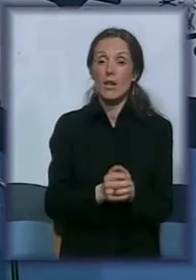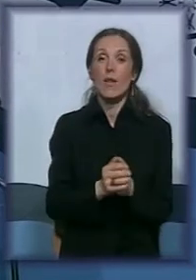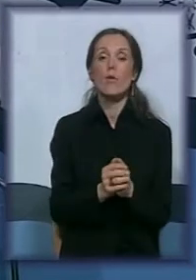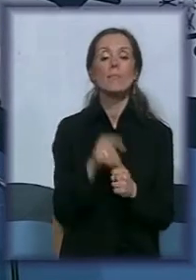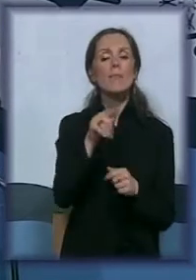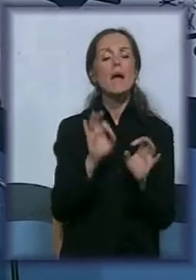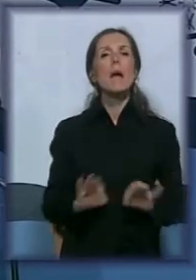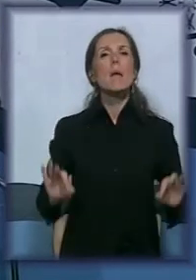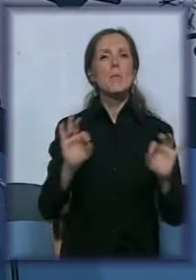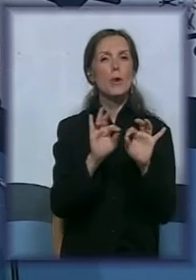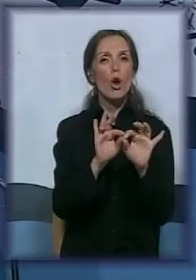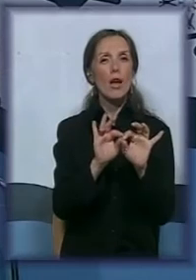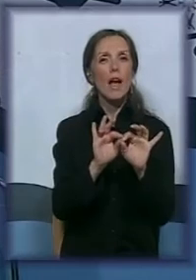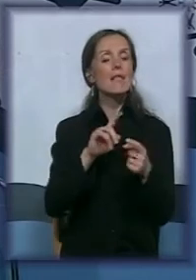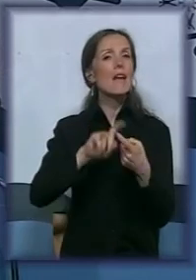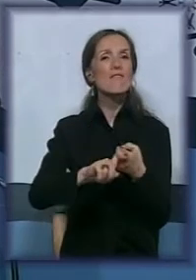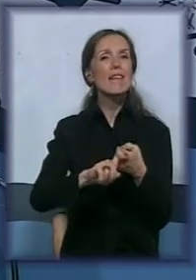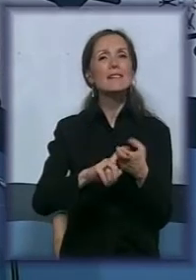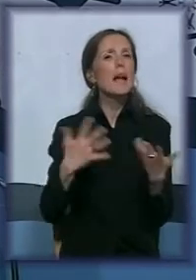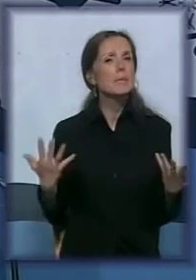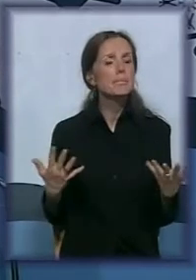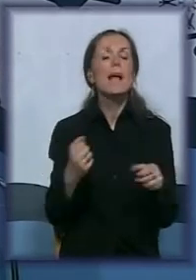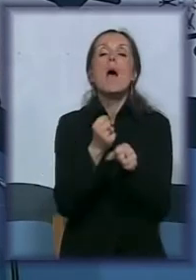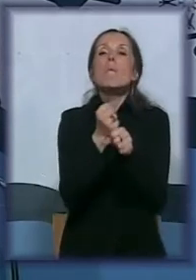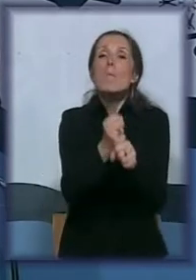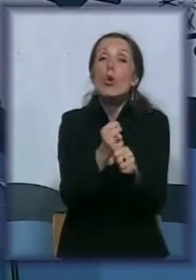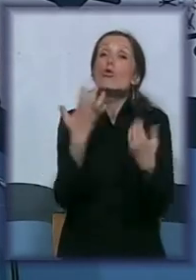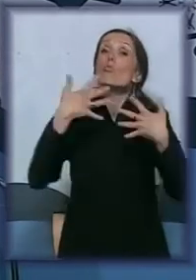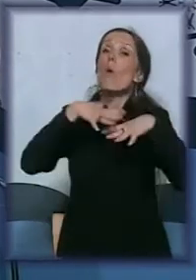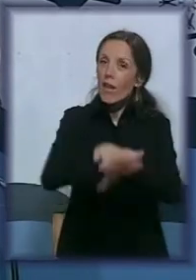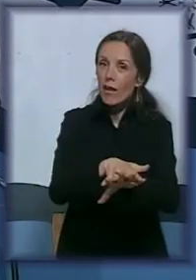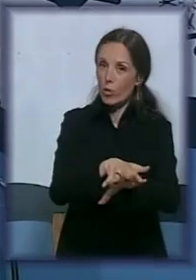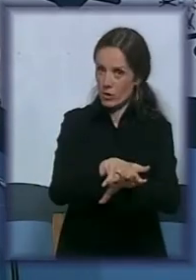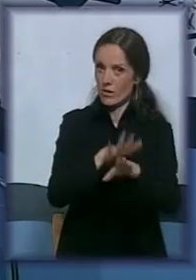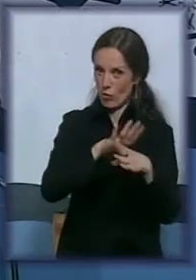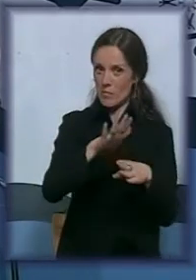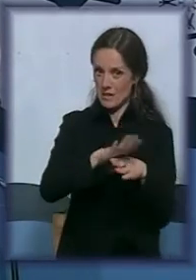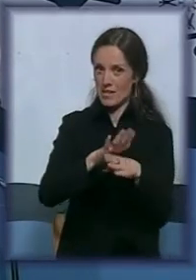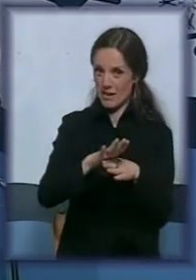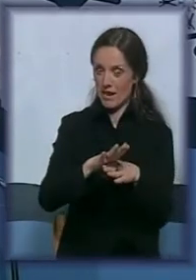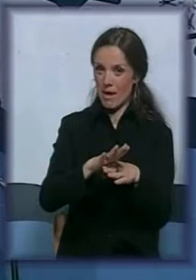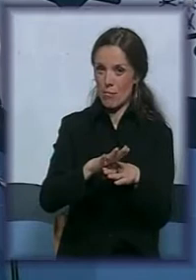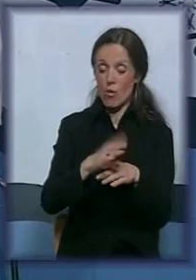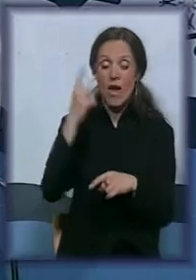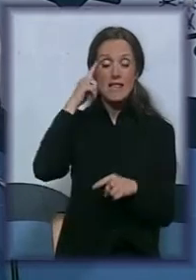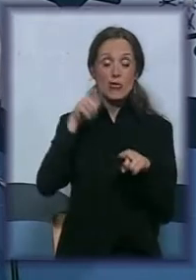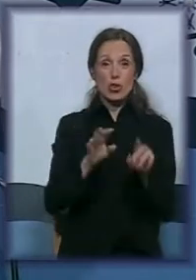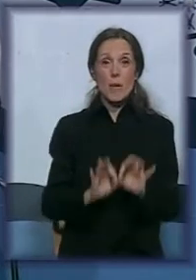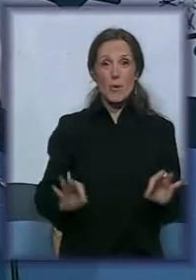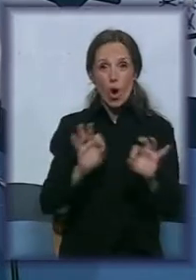Sam projekat ko je projekat jeste vezan za podršku inkluzivnom sistemu. Znači, on podržava